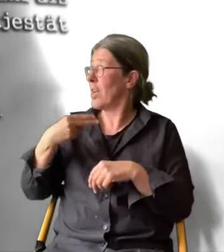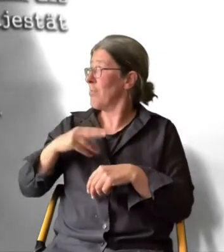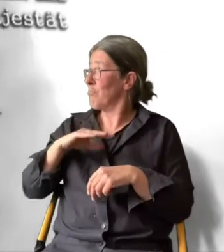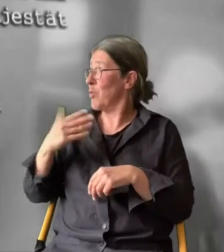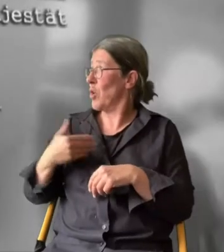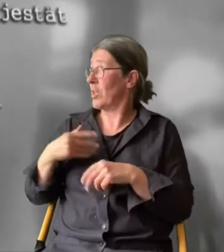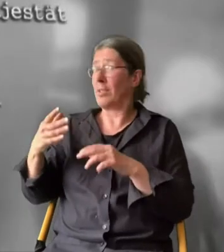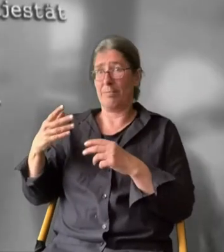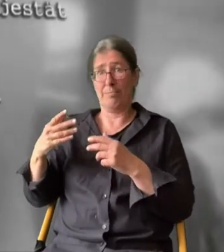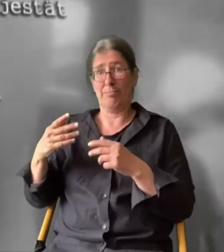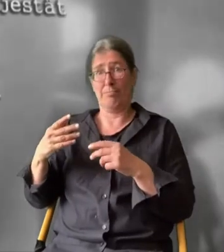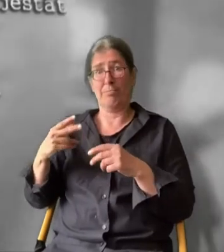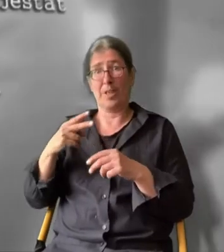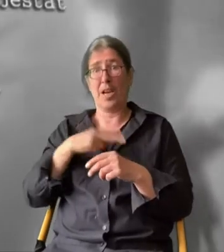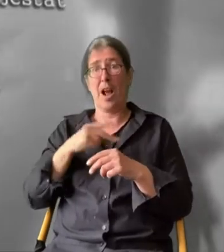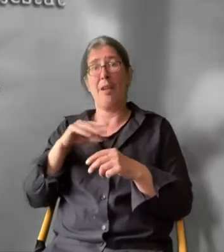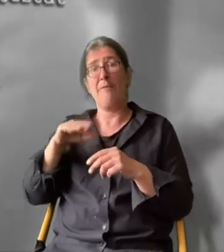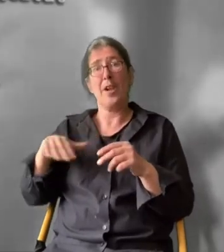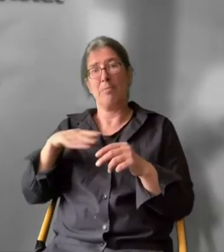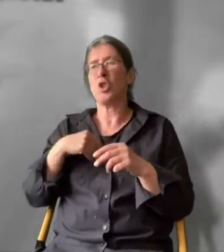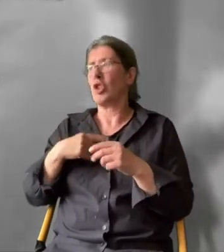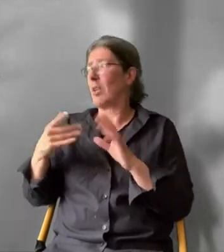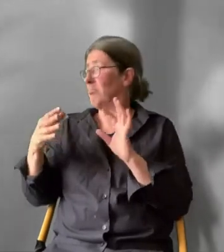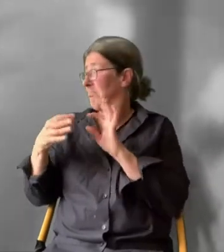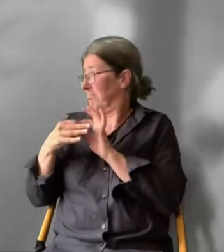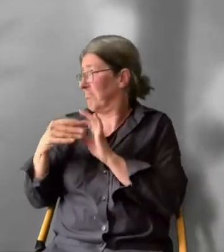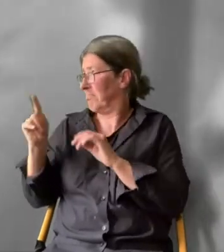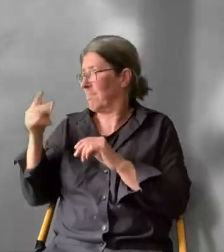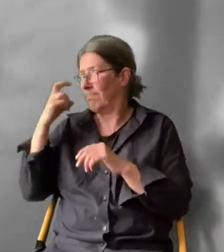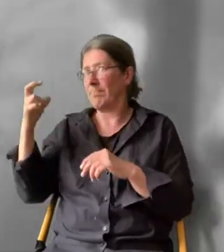Untertänigster von Hindenburg, Generalfeldmarschall.